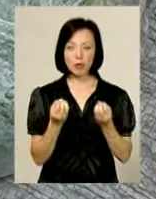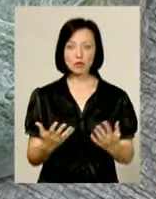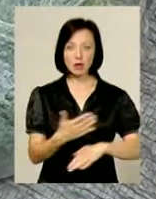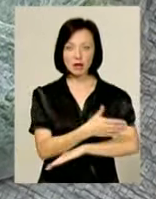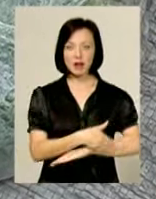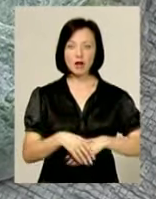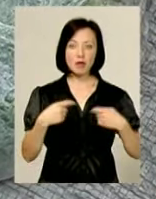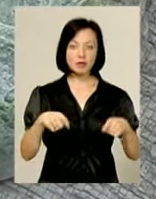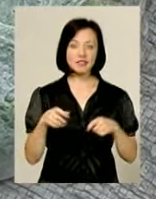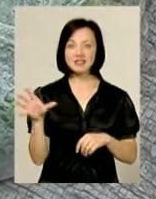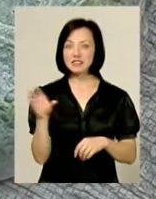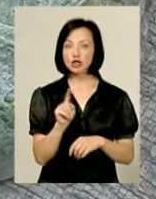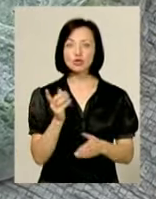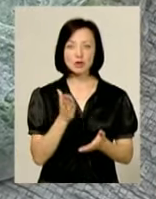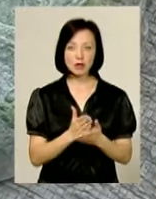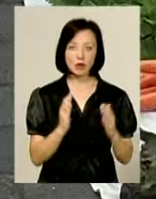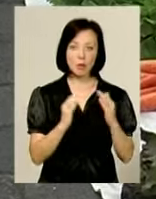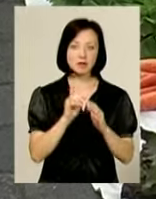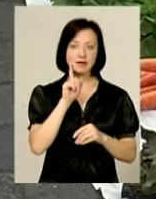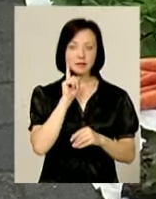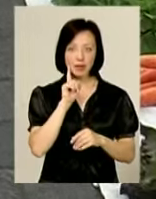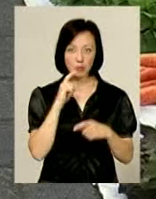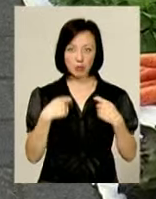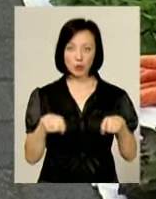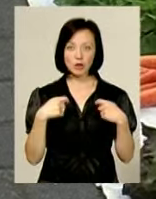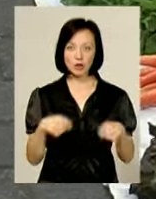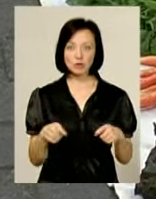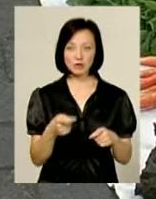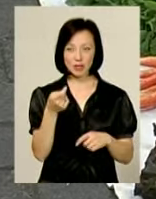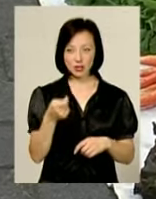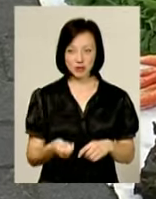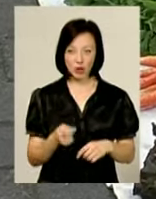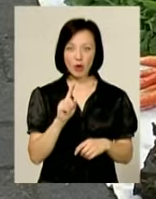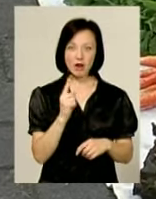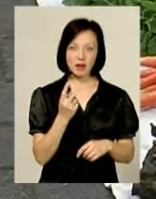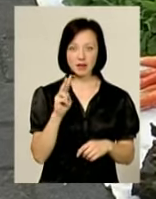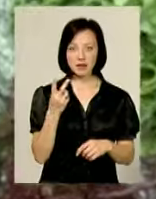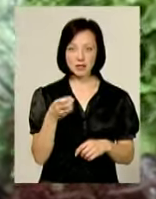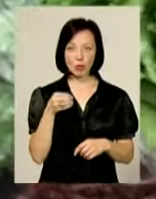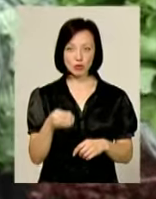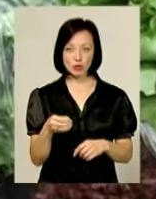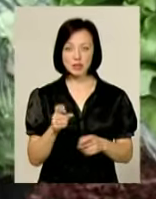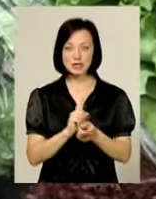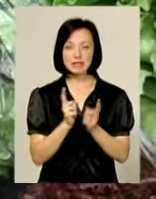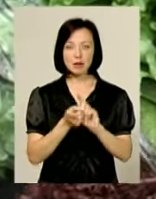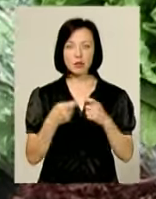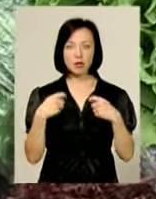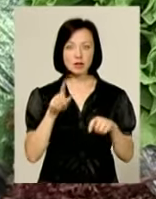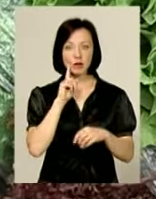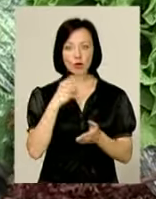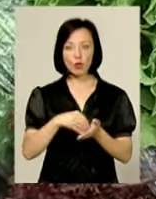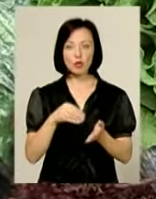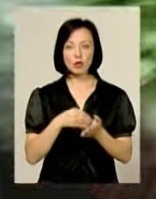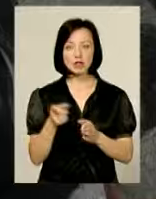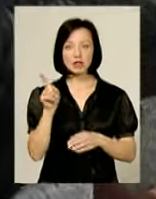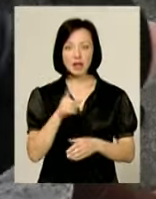Реалізовують все, що вродило. Домашні зелень нині віддають майже за безцінь – по одній-дві гривні за пучок. Замість проданої зелені купують